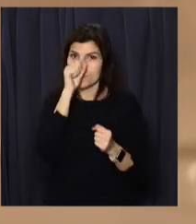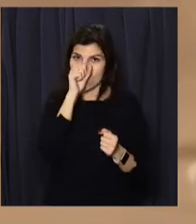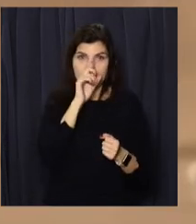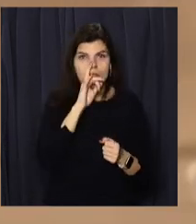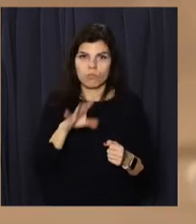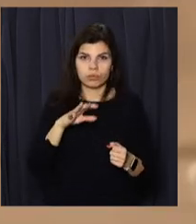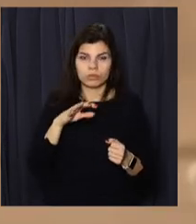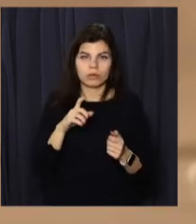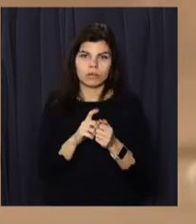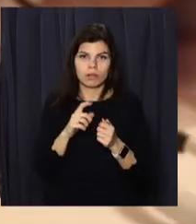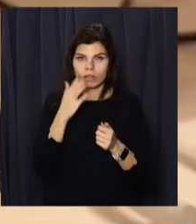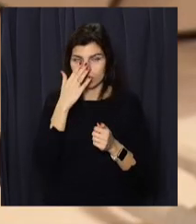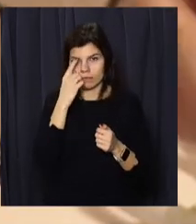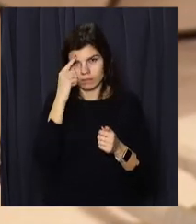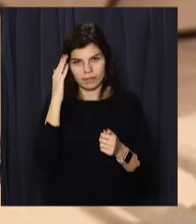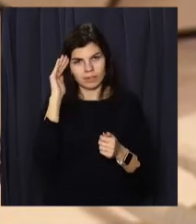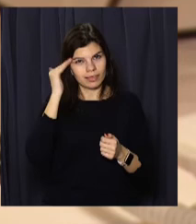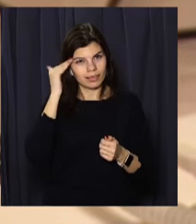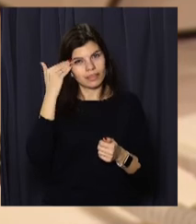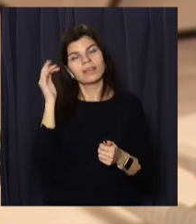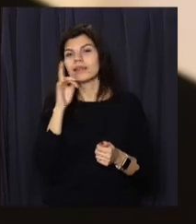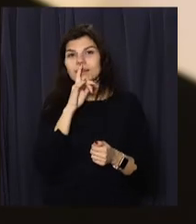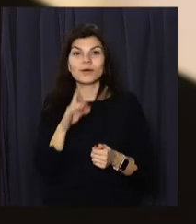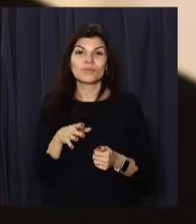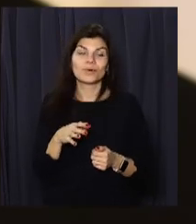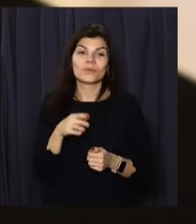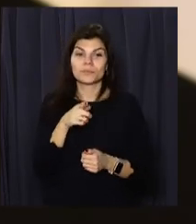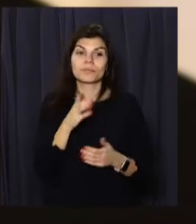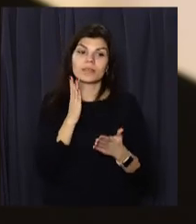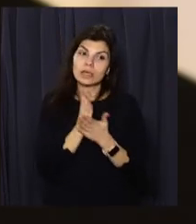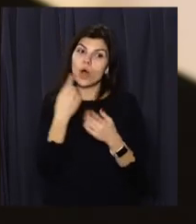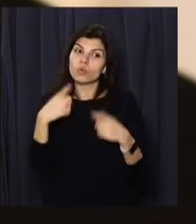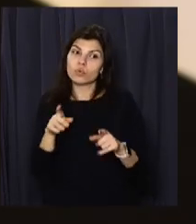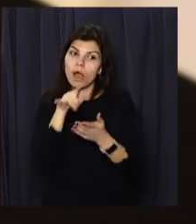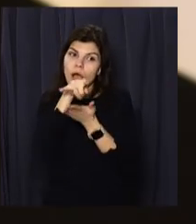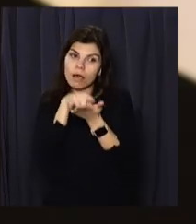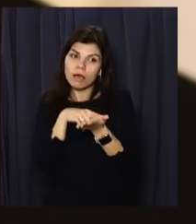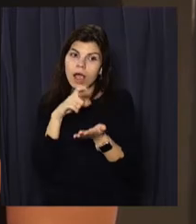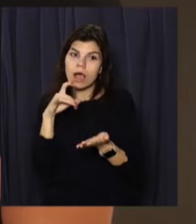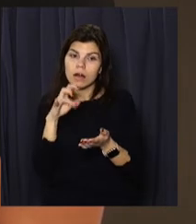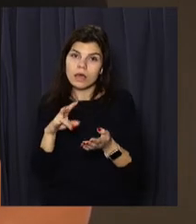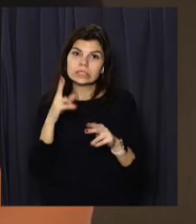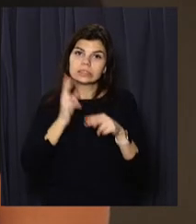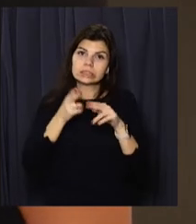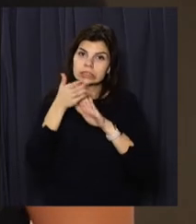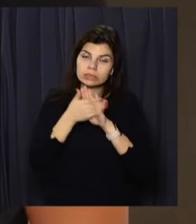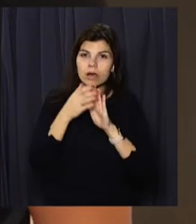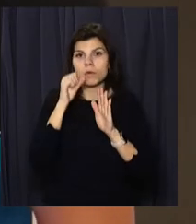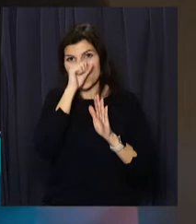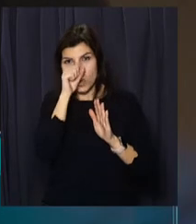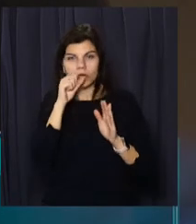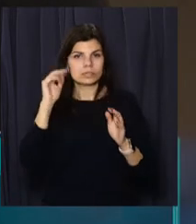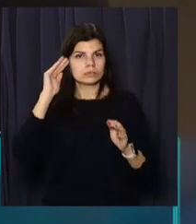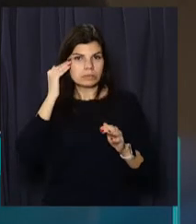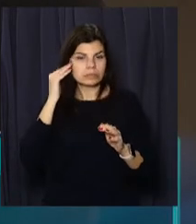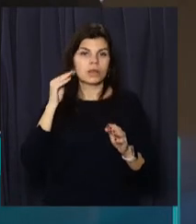тупить. І є з екранами ІПС, вони, конечно, вже будуть немножко тормозити при використовуванні на морозі, і можуть навіть виключатися.